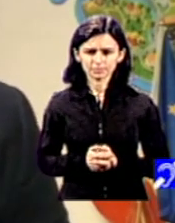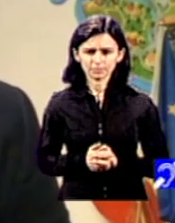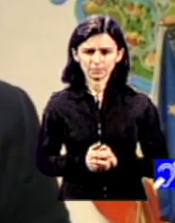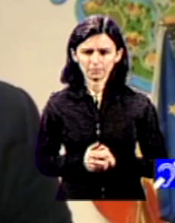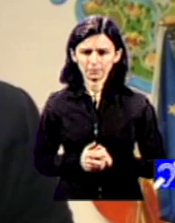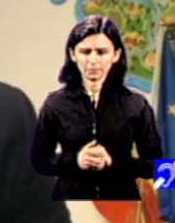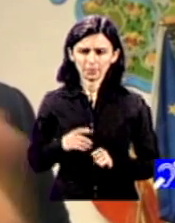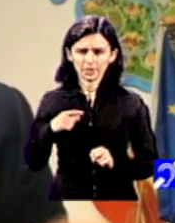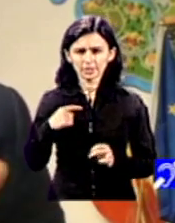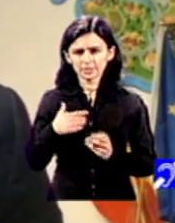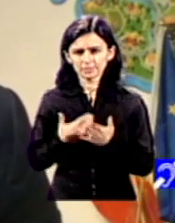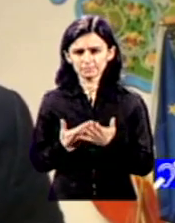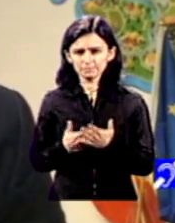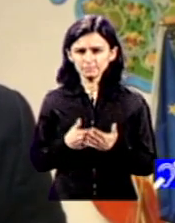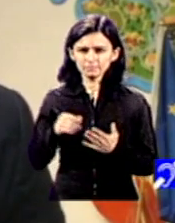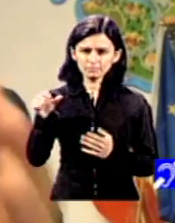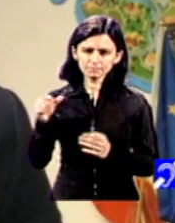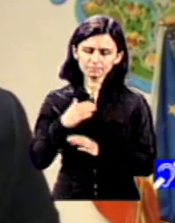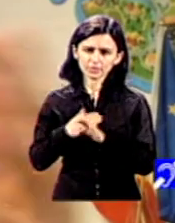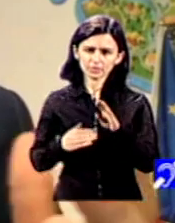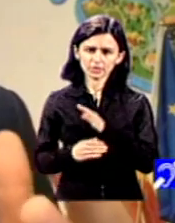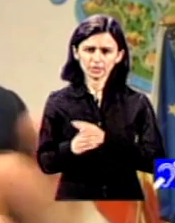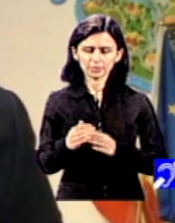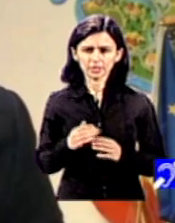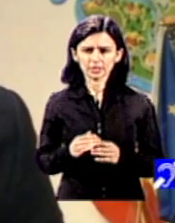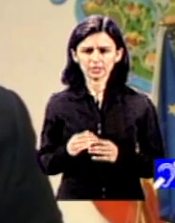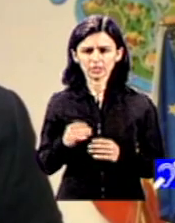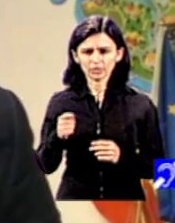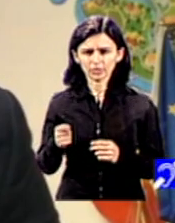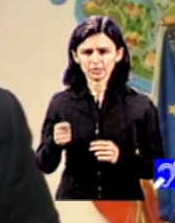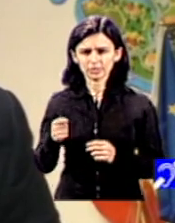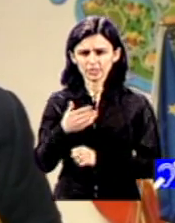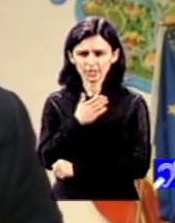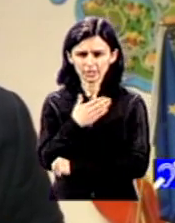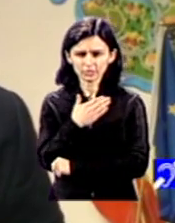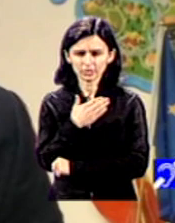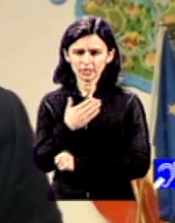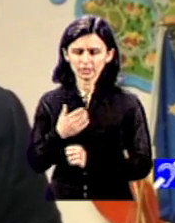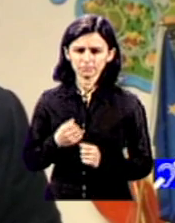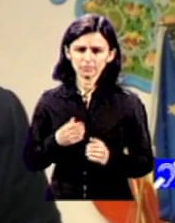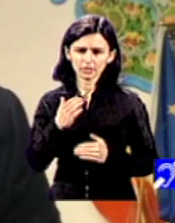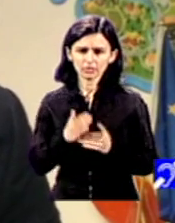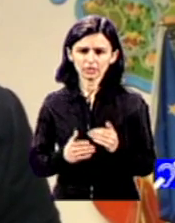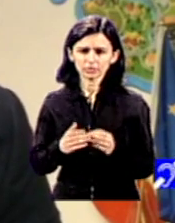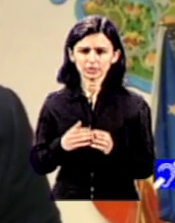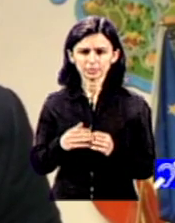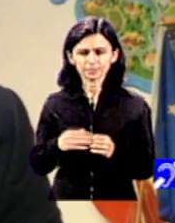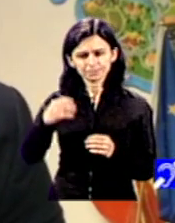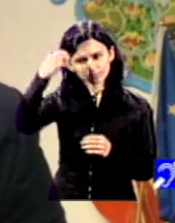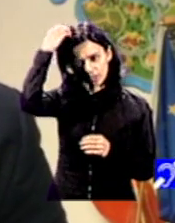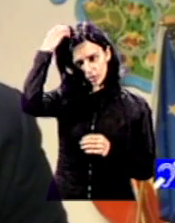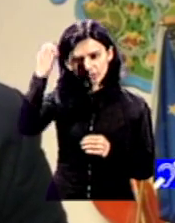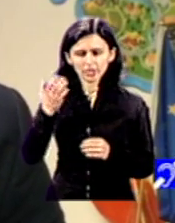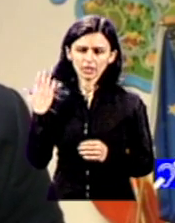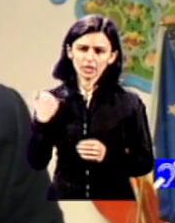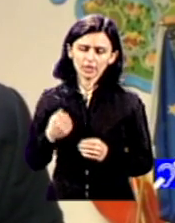pentru dizabilități o agenție națională era de sine stătătoare înainte acum în ultimul guvern a fost cuplată